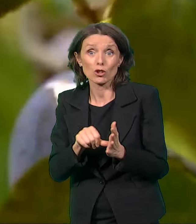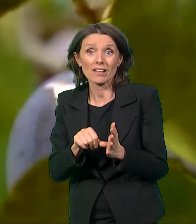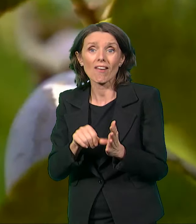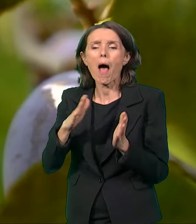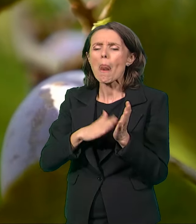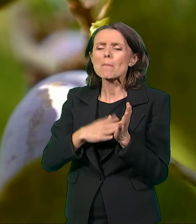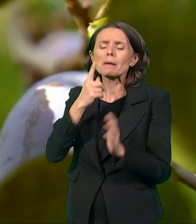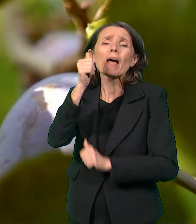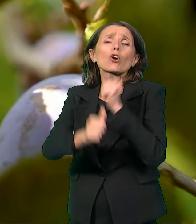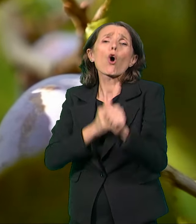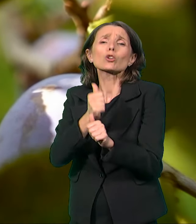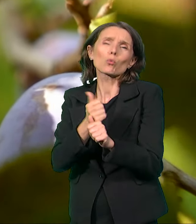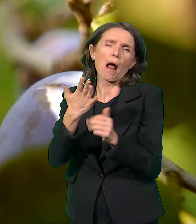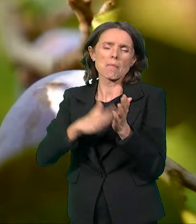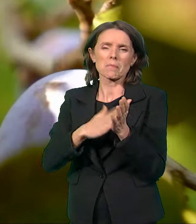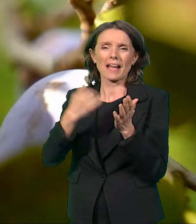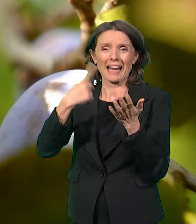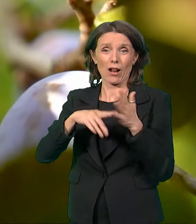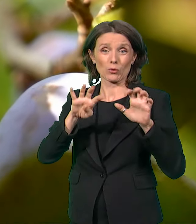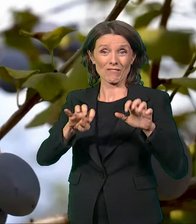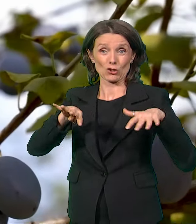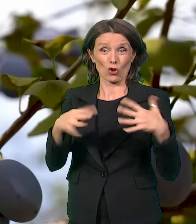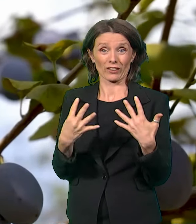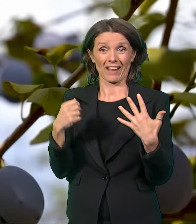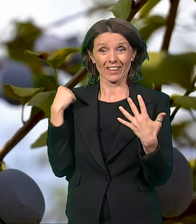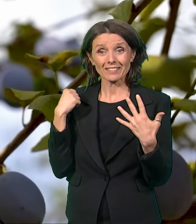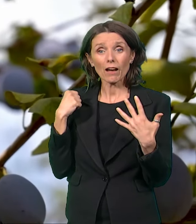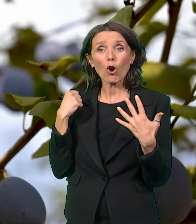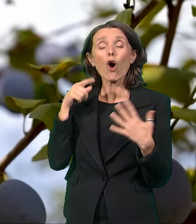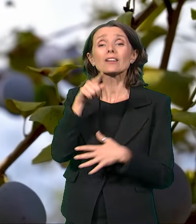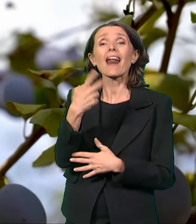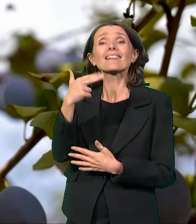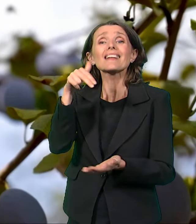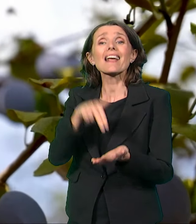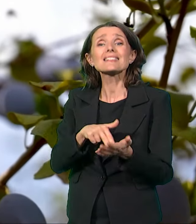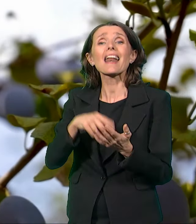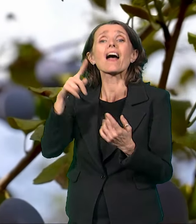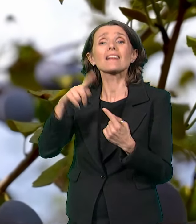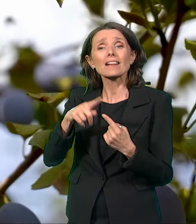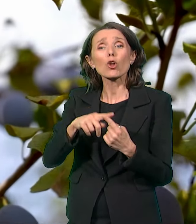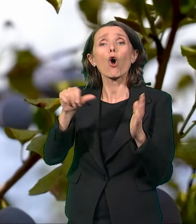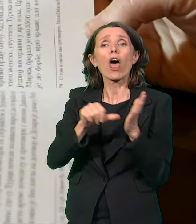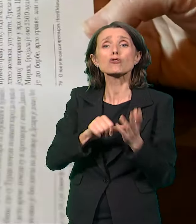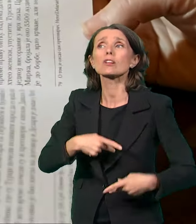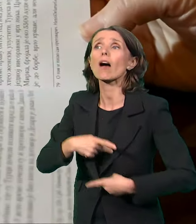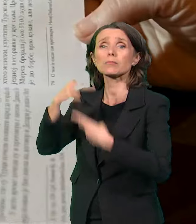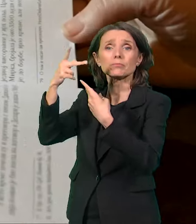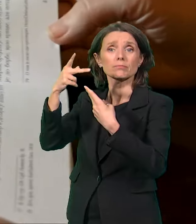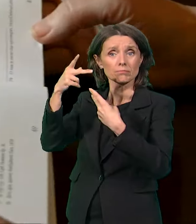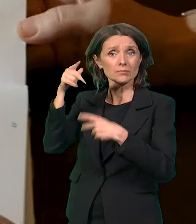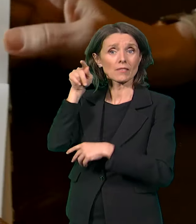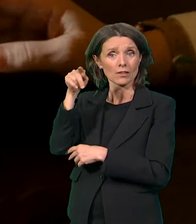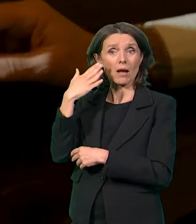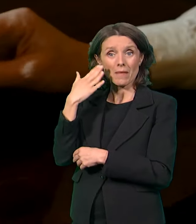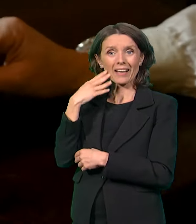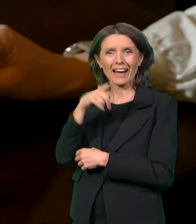1909. biti plasirano 30.000 tona ovog modrog srpskog blaga. Uloga paranosa